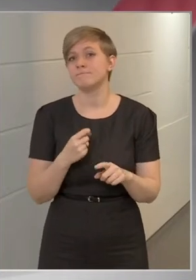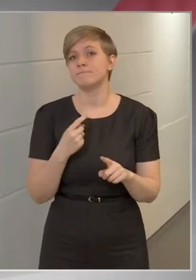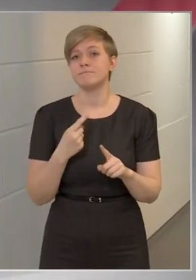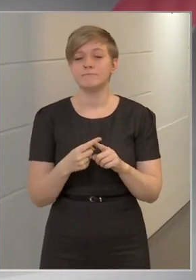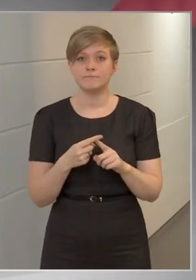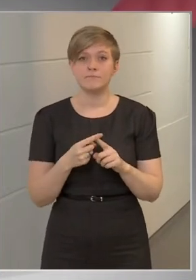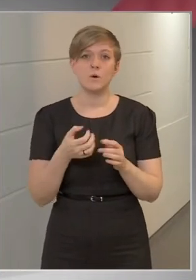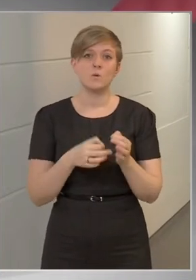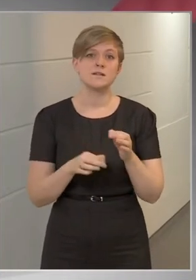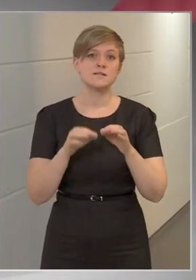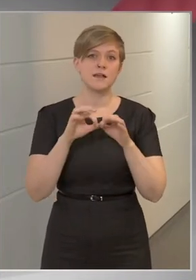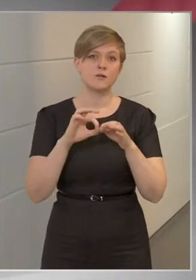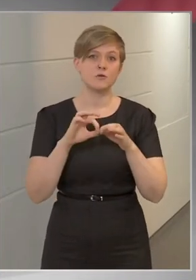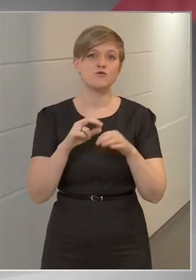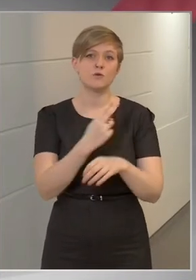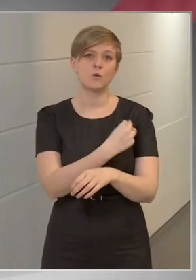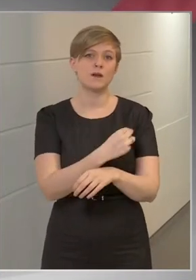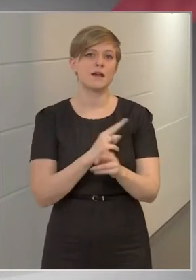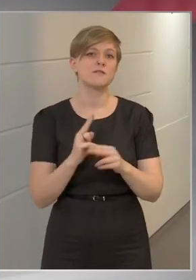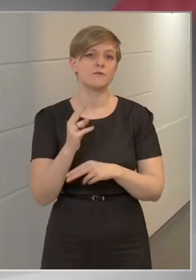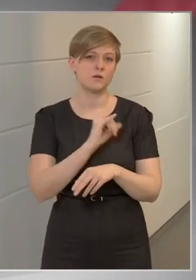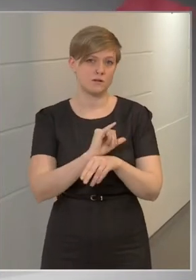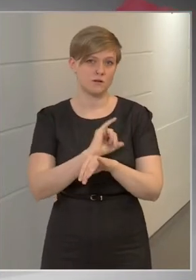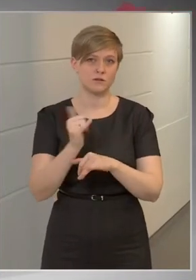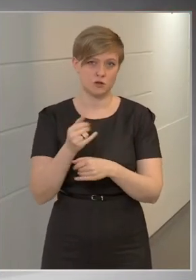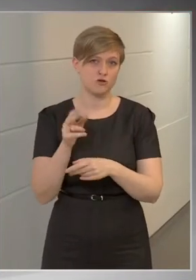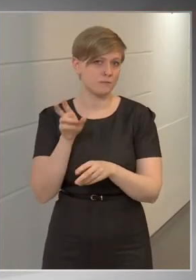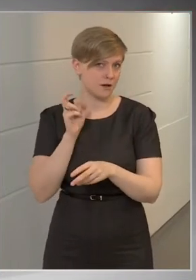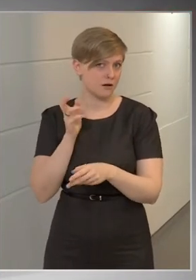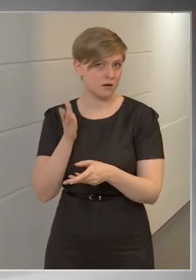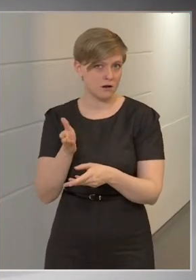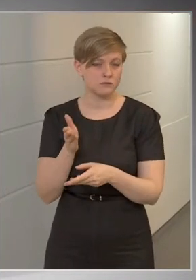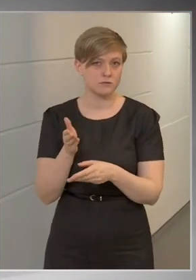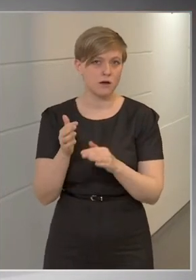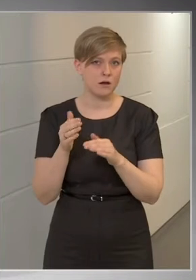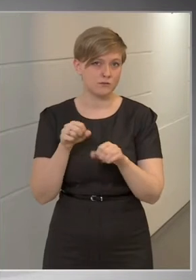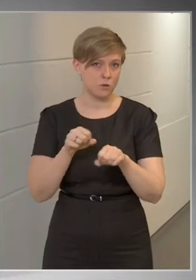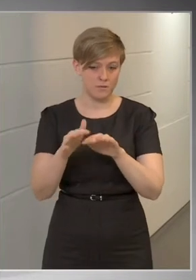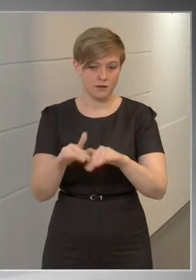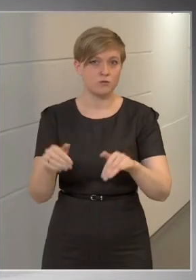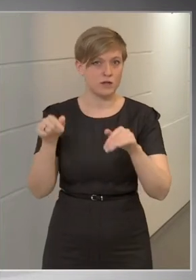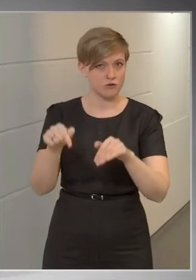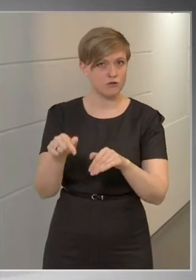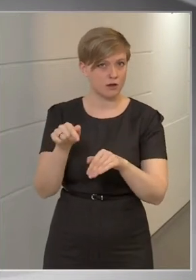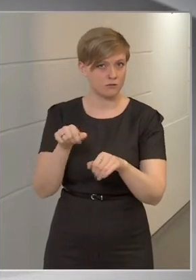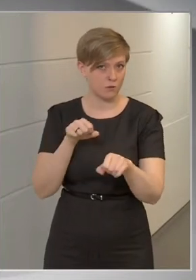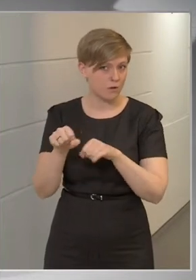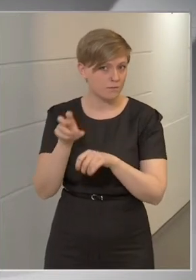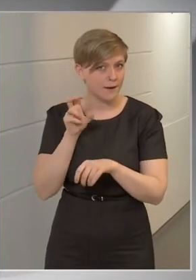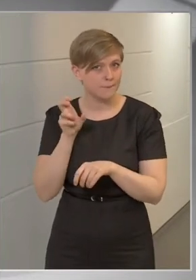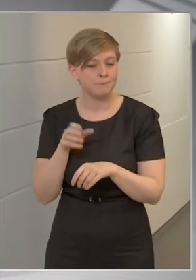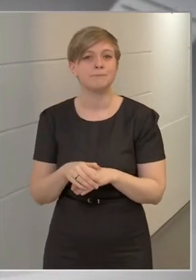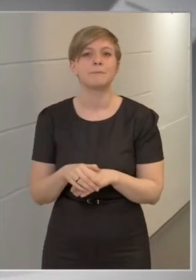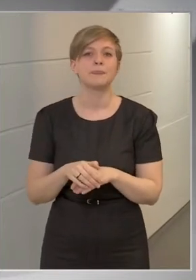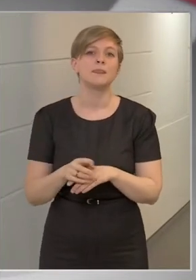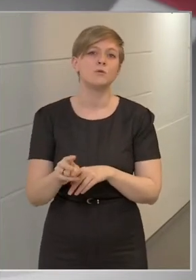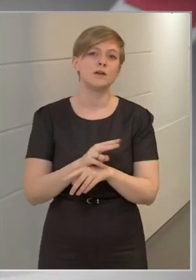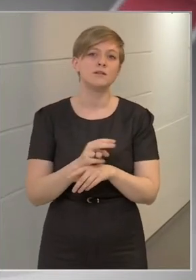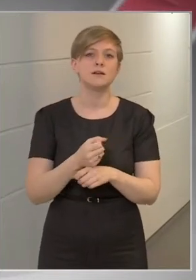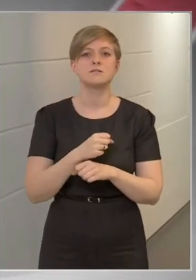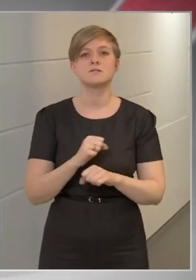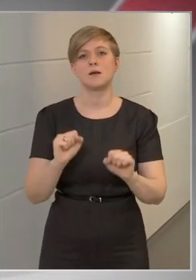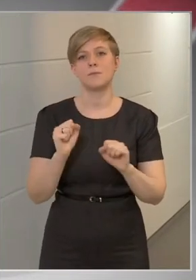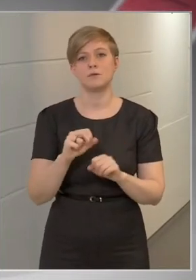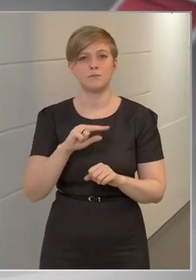az országos kórház főigazgatót is meghallgatta a kormány üvésen a kormány. Azt tudjuk mondani, hogy az ügyeletnél szabad mandátumot